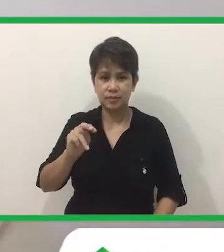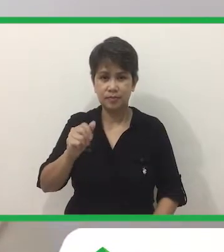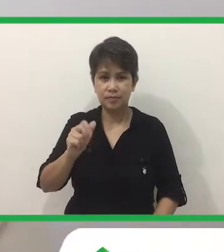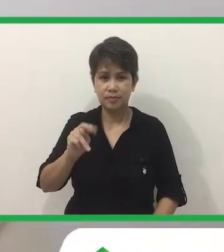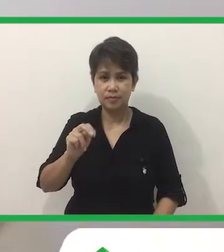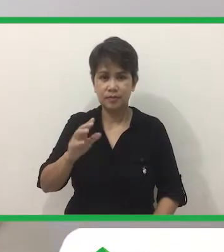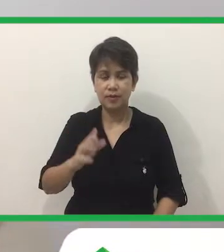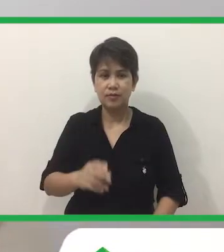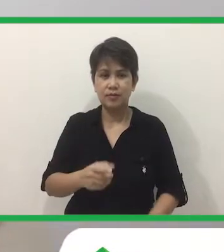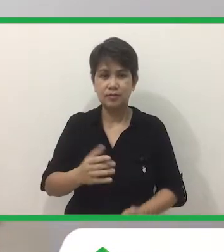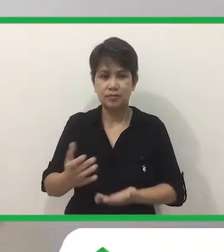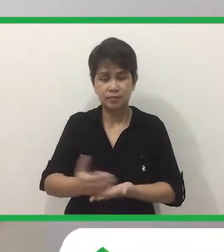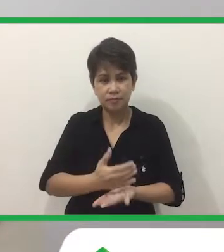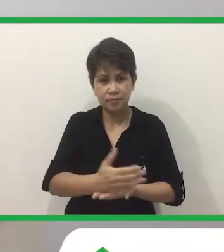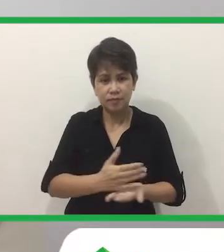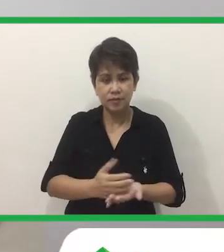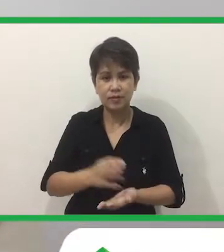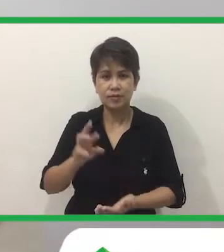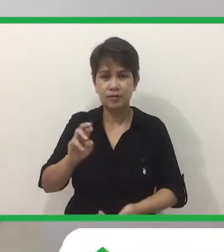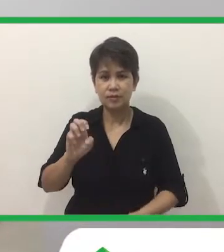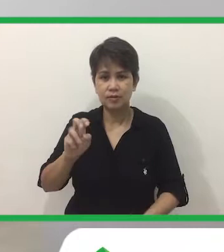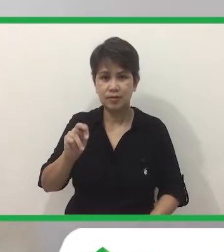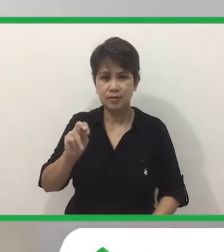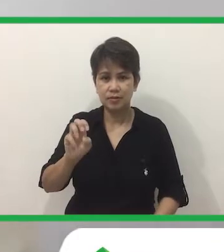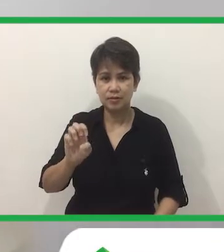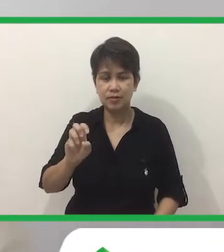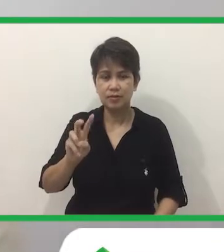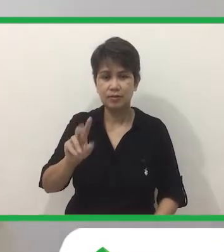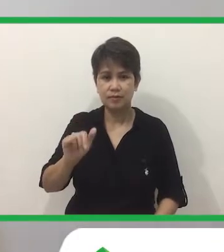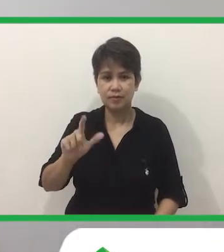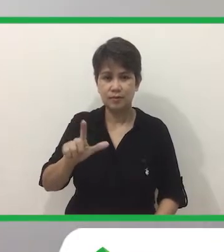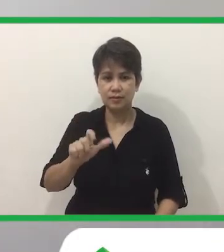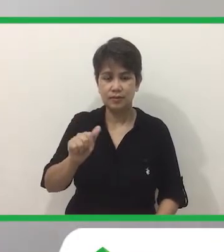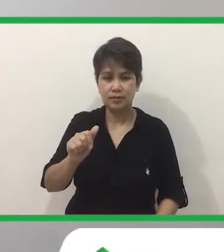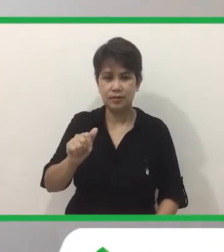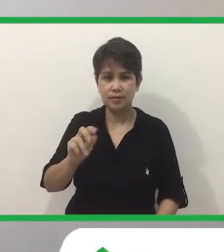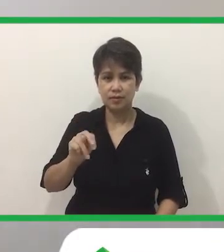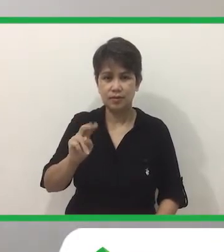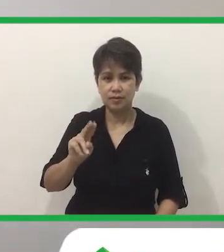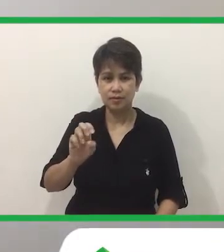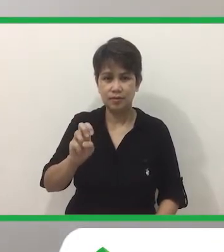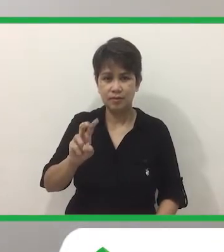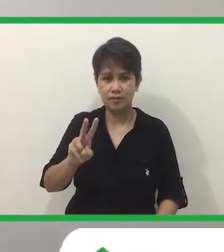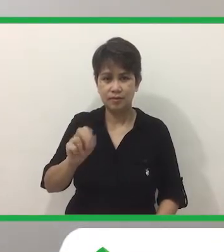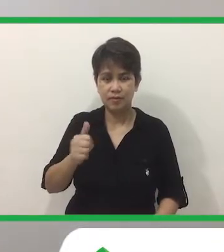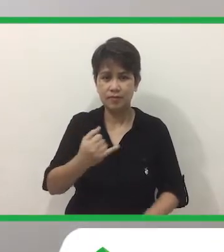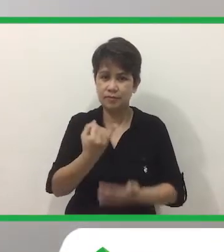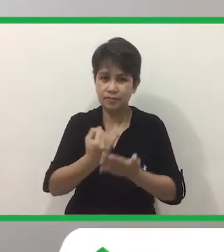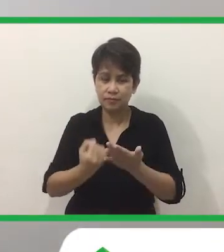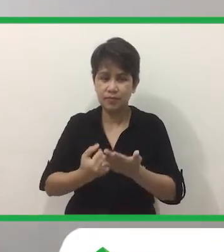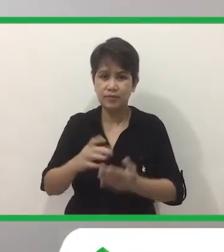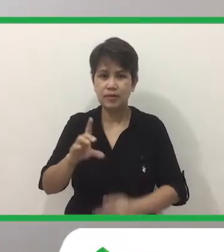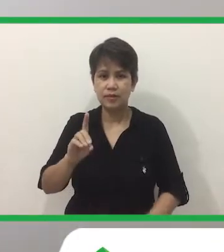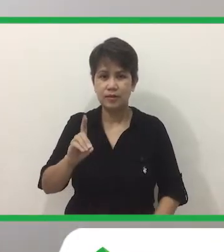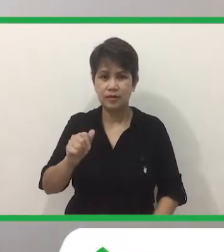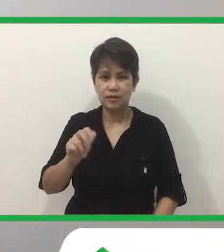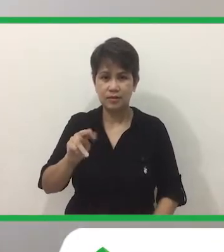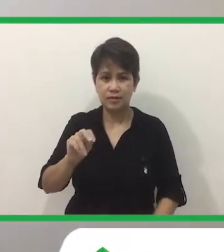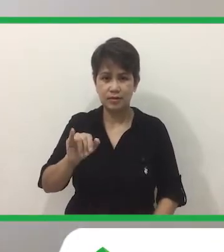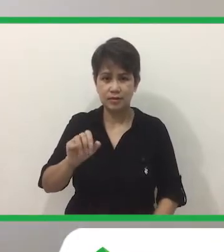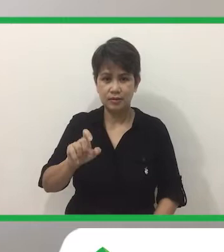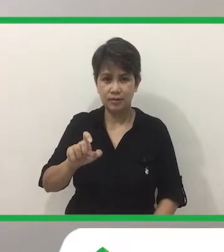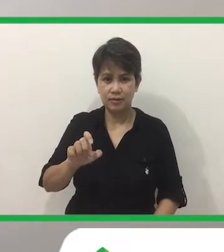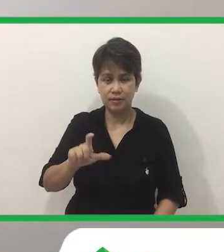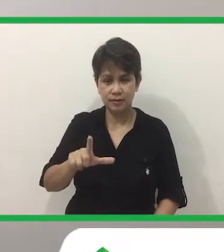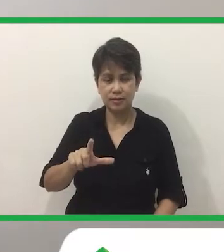Ito'y tinipo ni Reneve Lenueva at dibuho ni Daniel Tayona. Handa na ba? Hagi, hanapin na